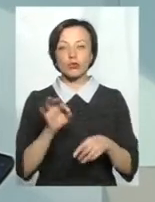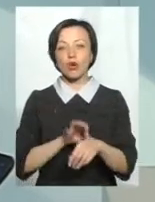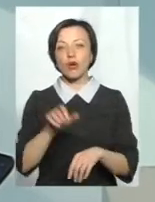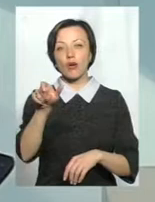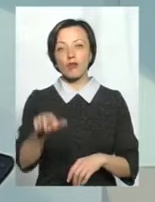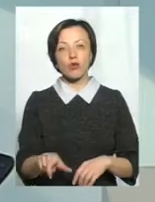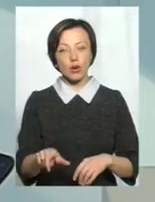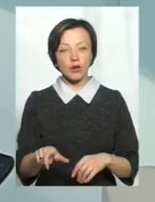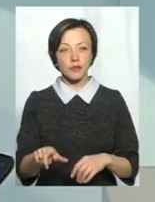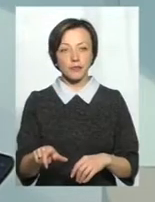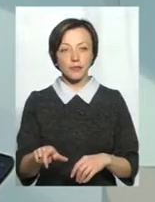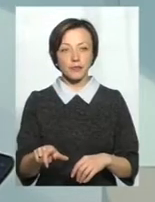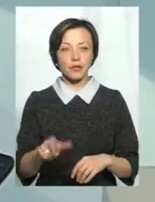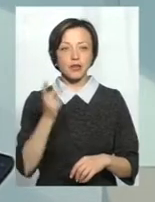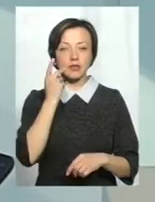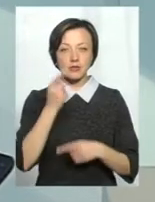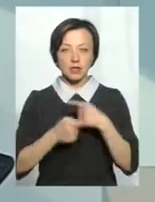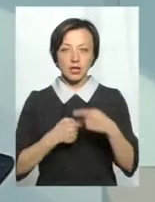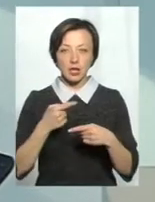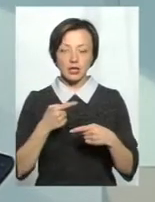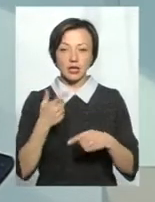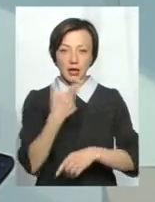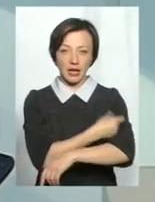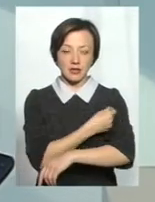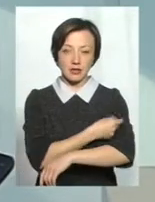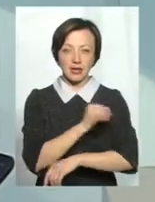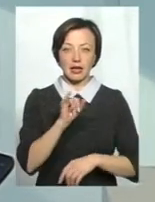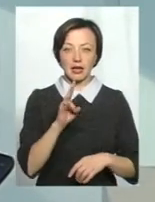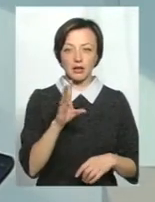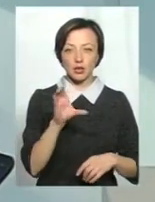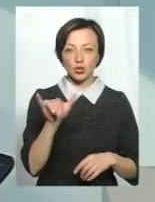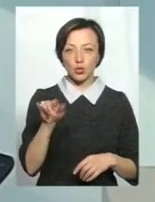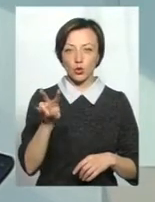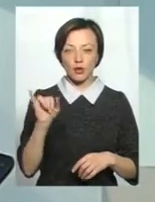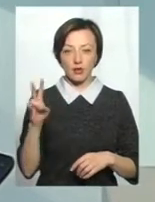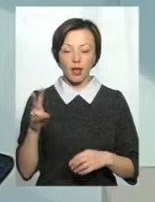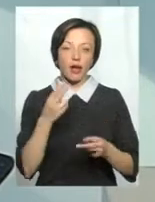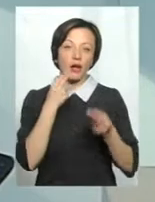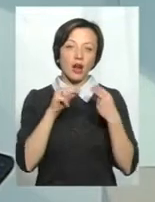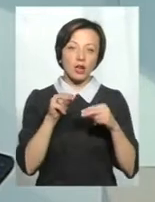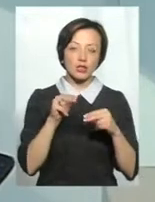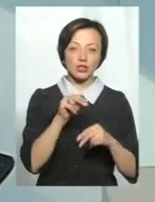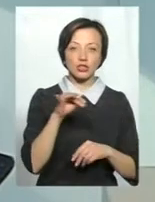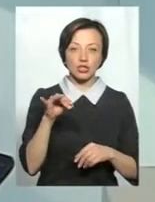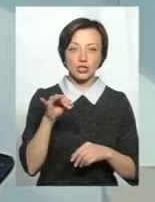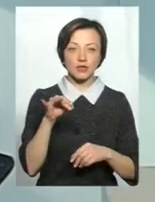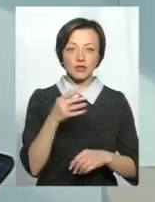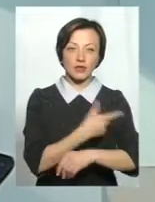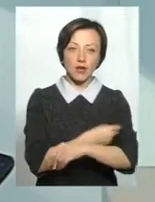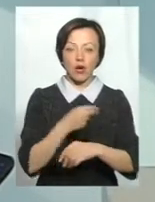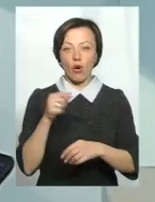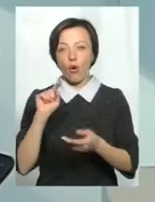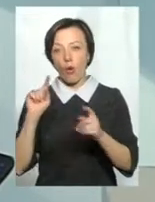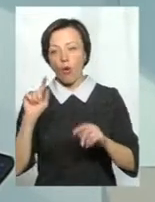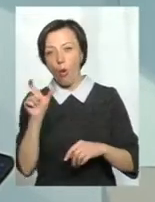зазвичай на інсуліні, і де краще, чи від інсуліну, чи від голок,